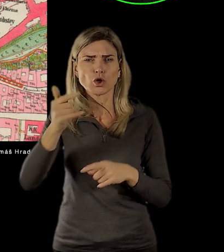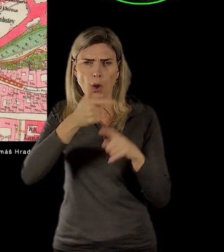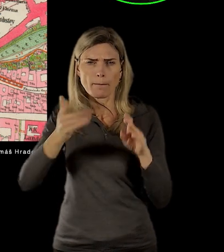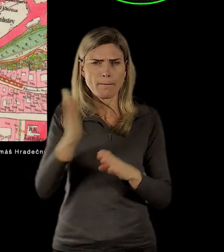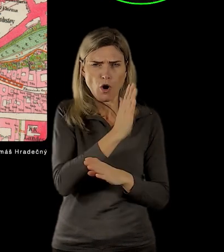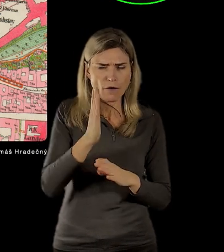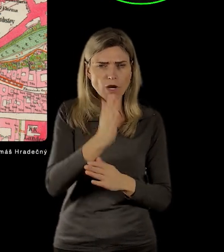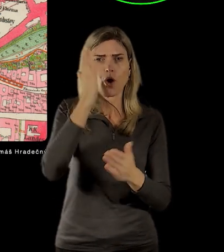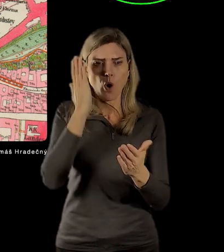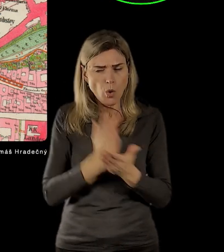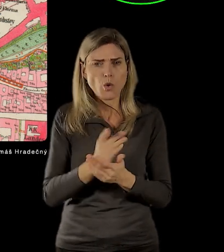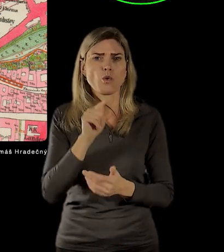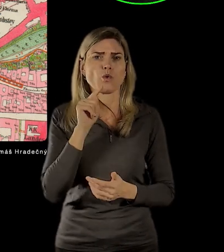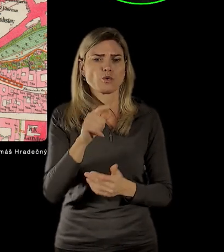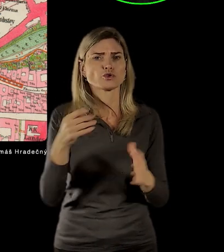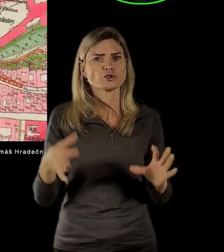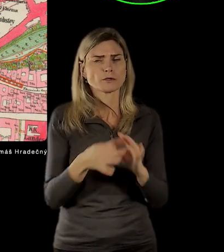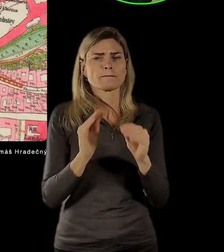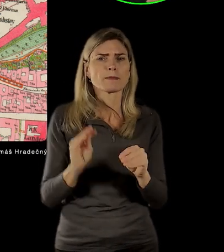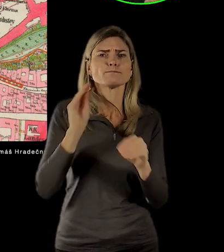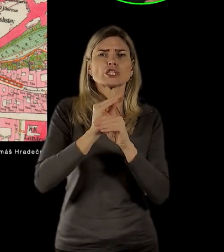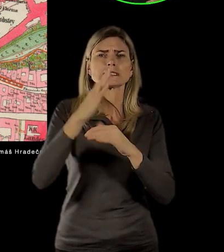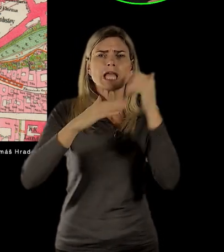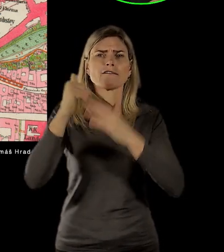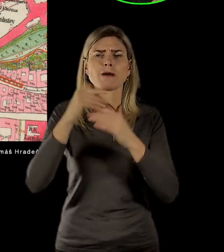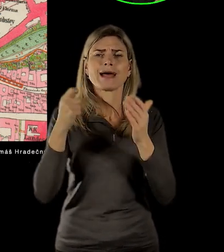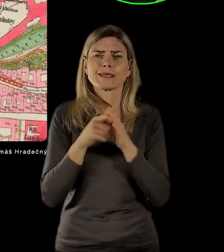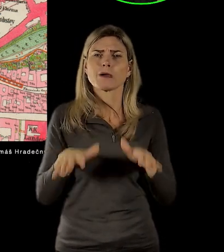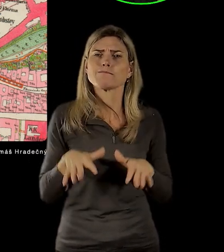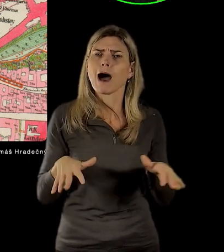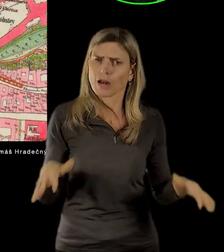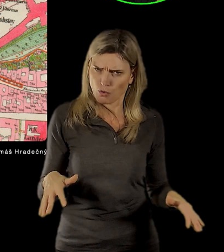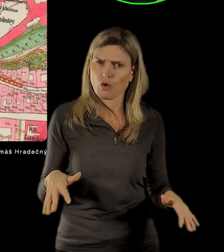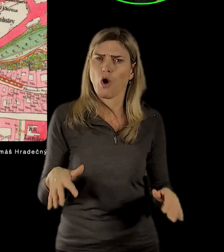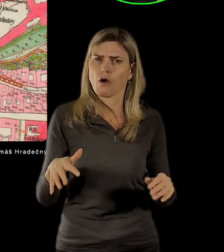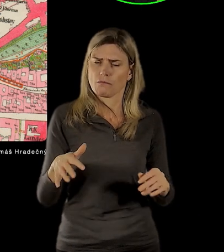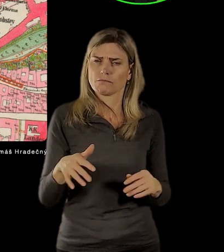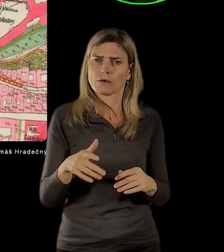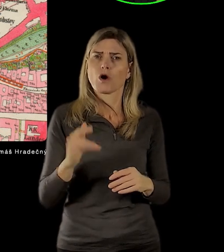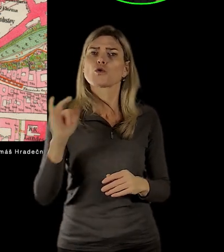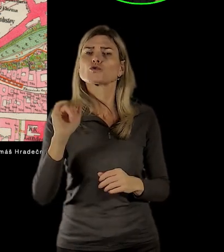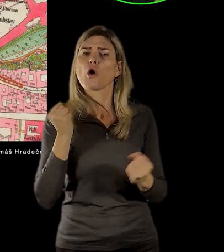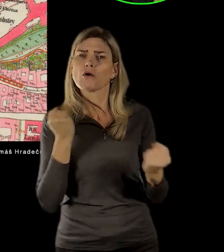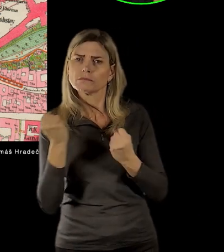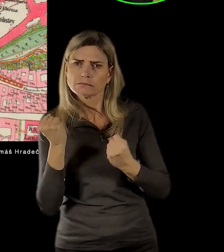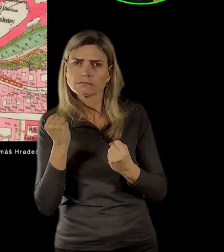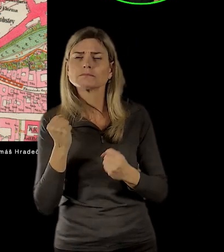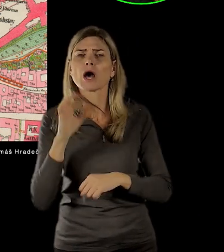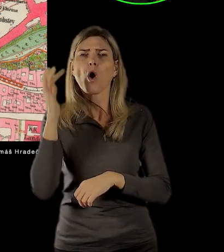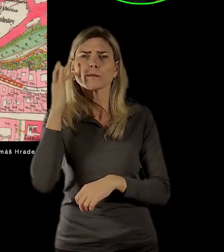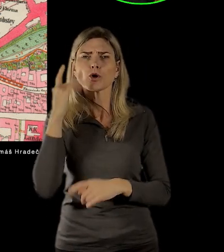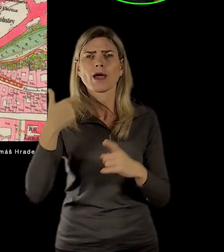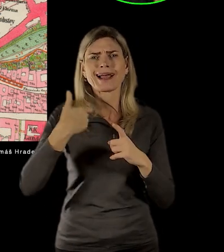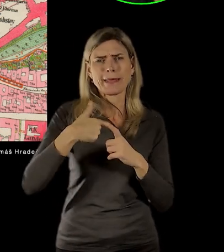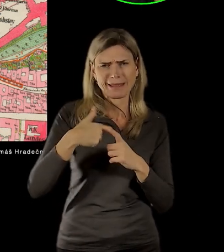obsahoval i tu barokní přístavbu, která je připisována autoru Klementína